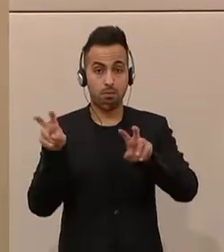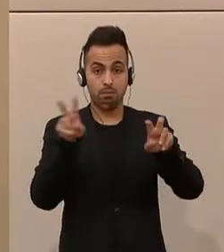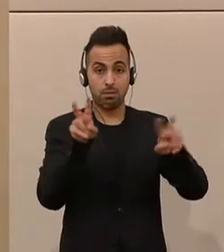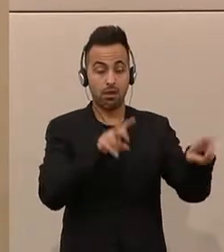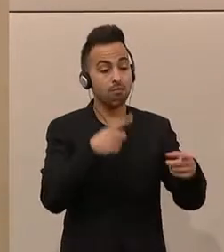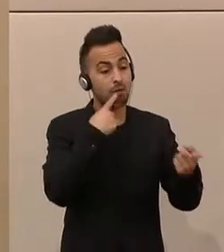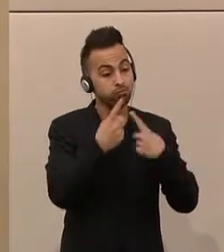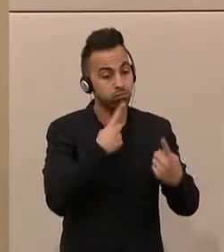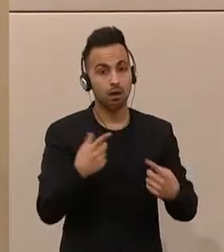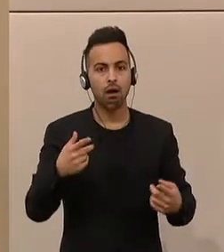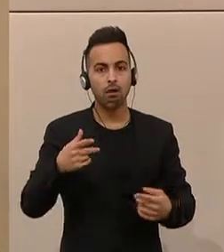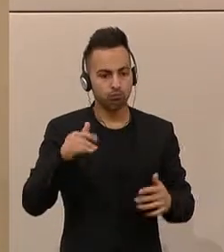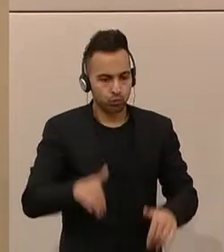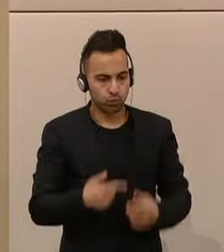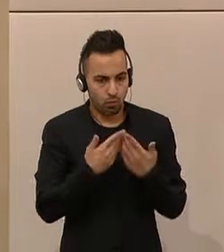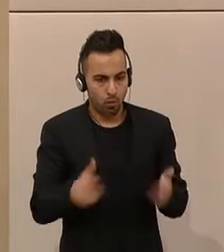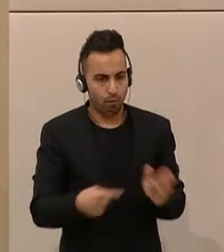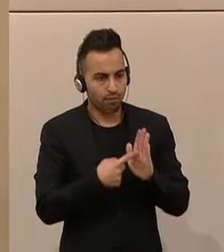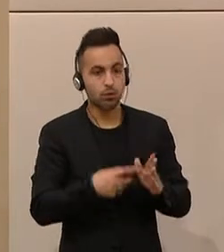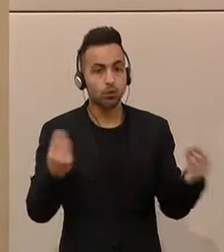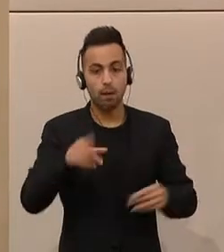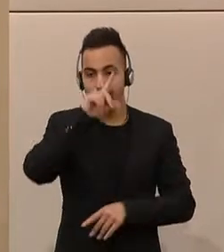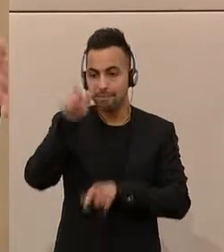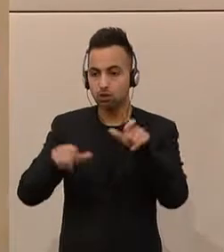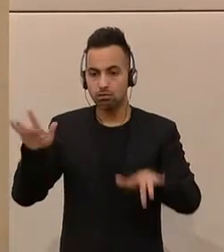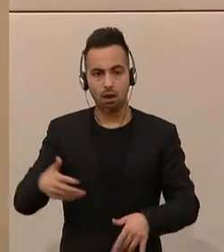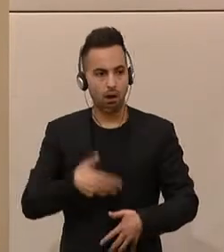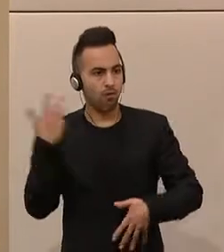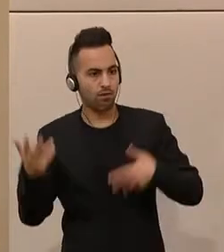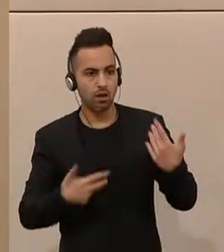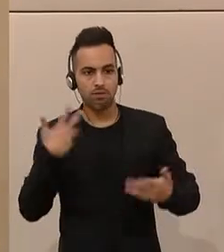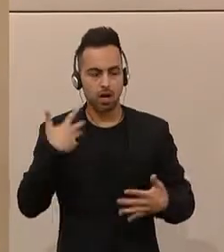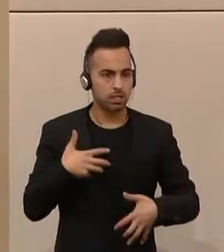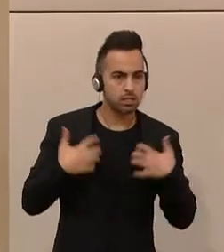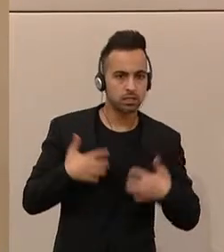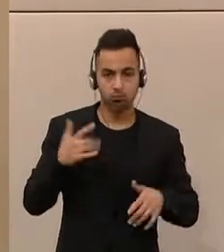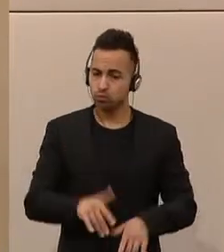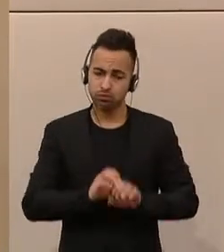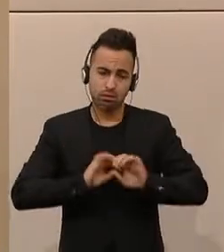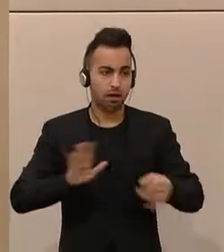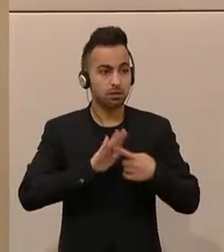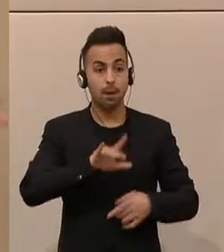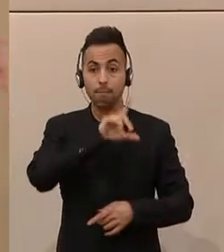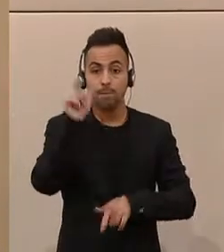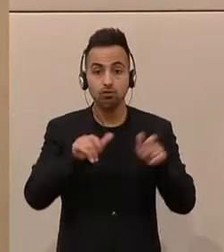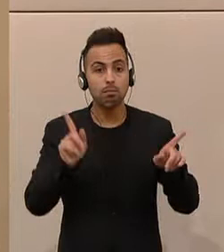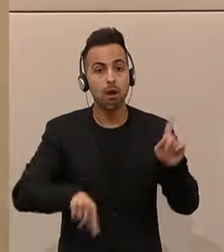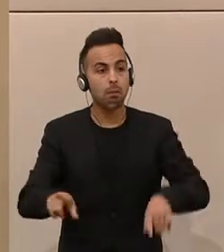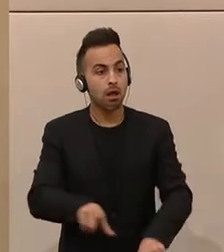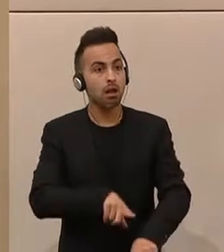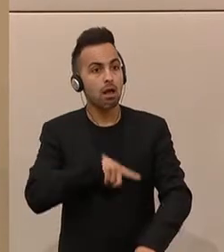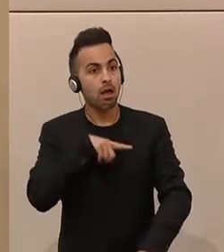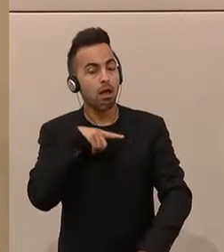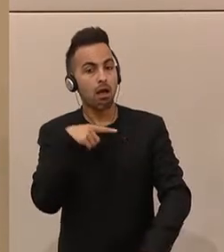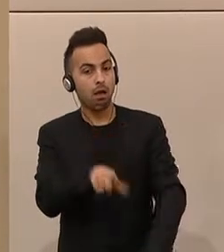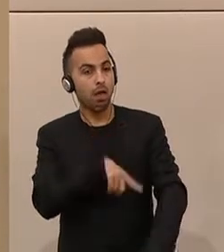die Menschen zu Recht in den letzten Jahren auch aufgeregt haben und die die Menschen auch bewegt haben. Und viele zahlen ihr Leben lang ein, arbeiten ein Leben lang,